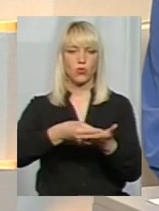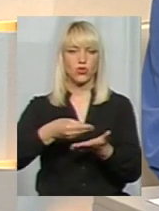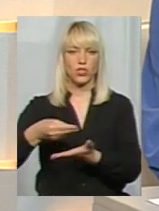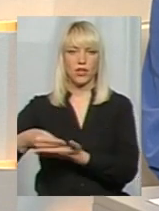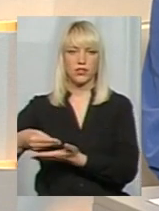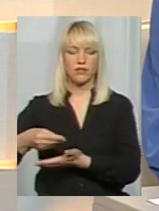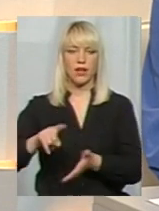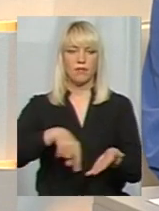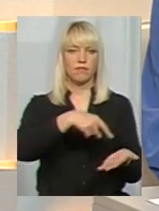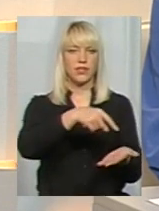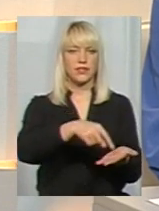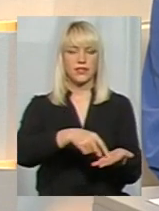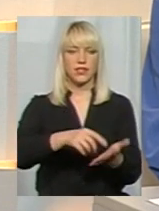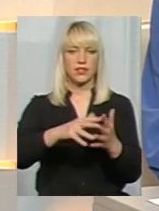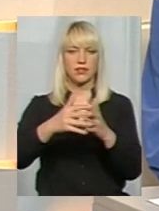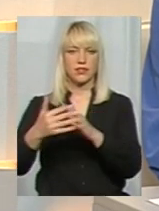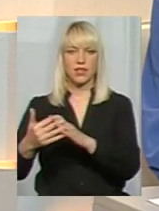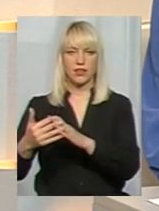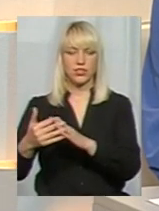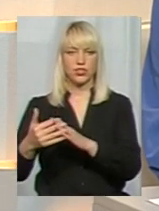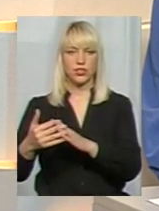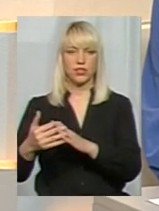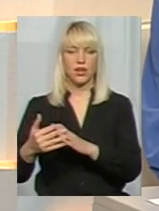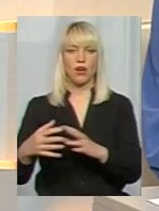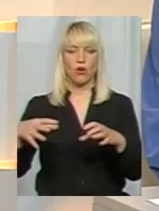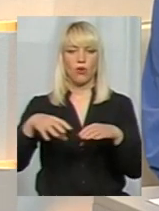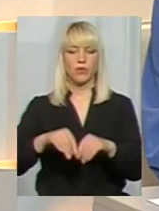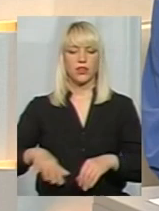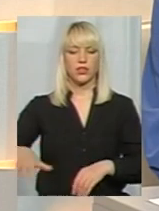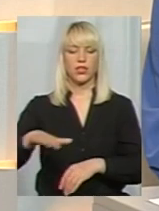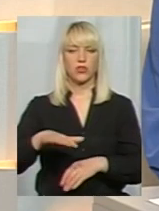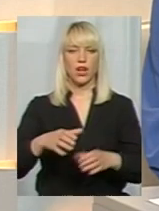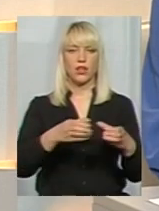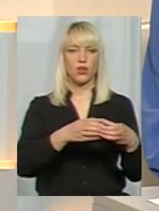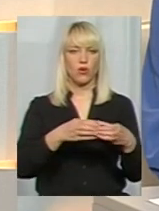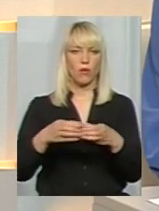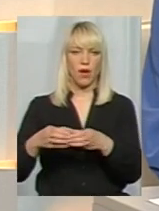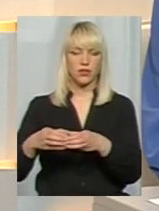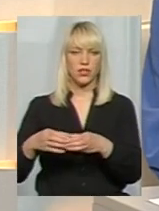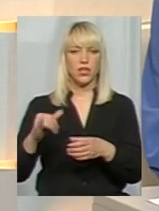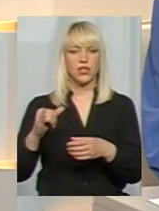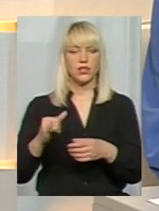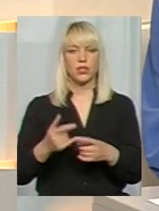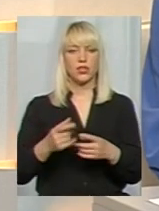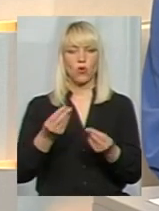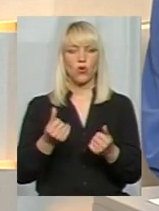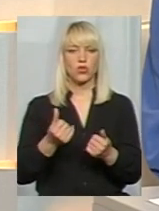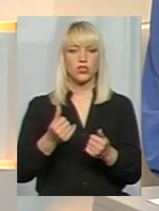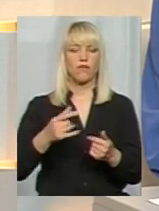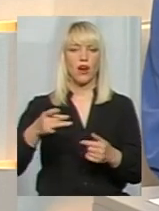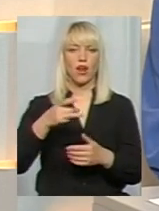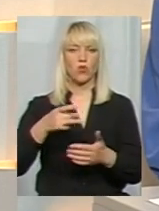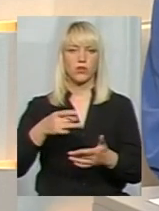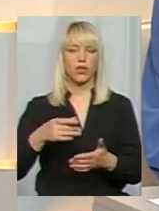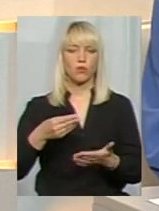міських, селищних, об'єднаних територіальних громад, із коштів районних бюджетів,